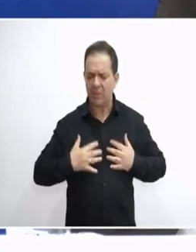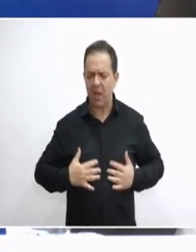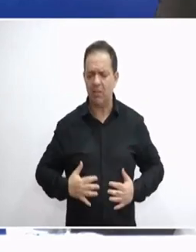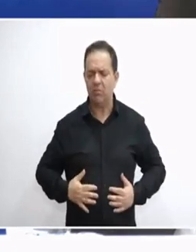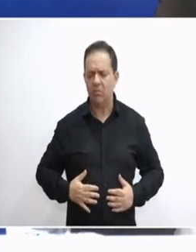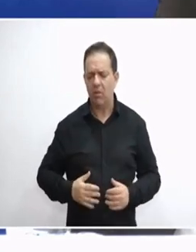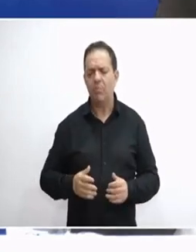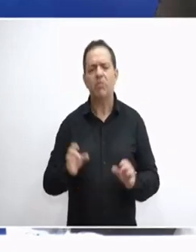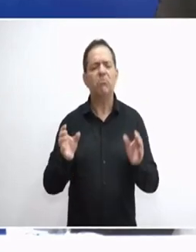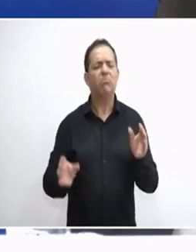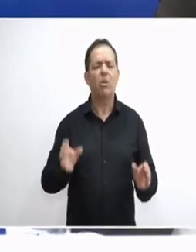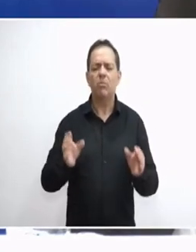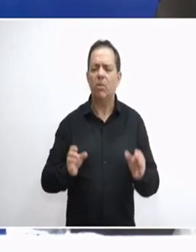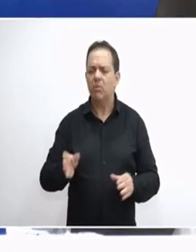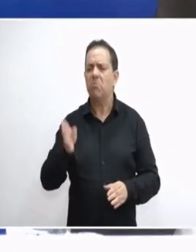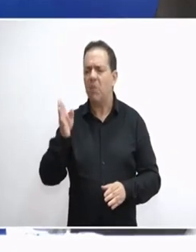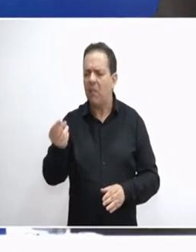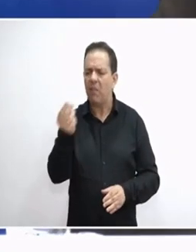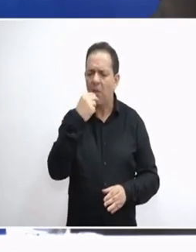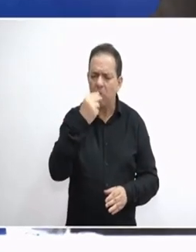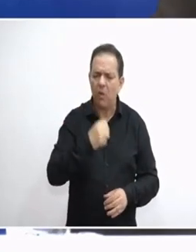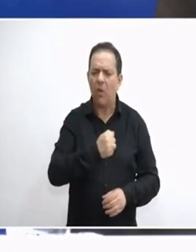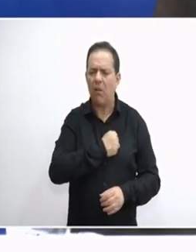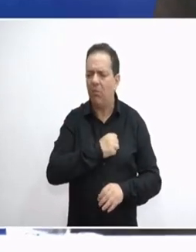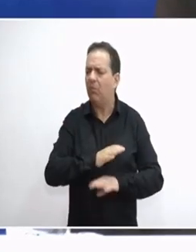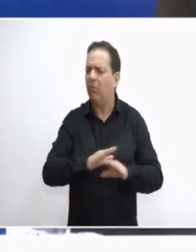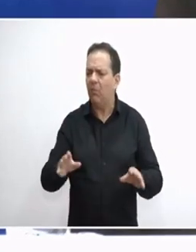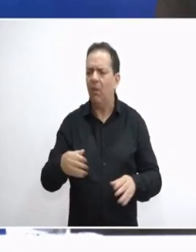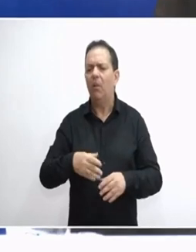έρχονται, αφοδεύουν, τρώνουν και τίποτα άλλο.